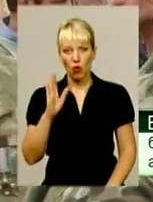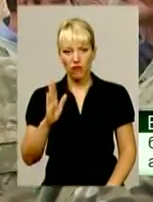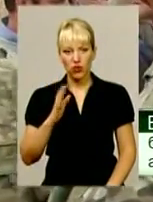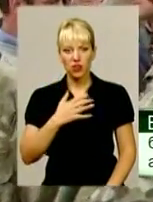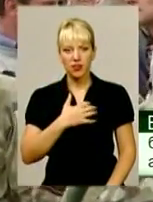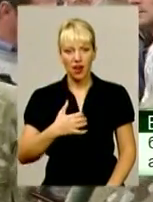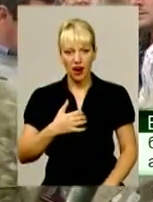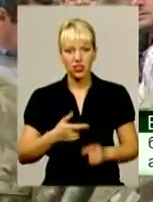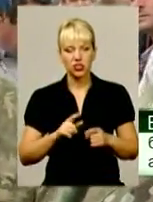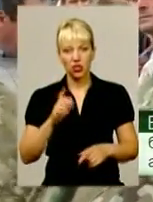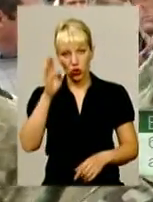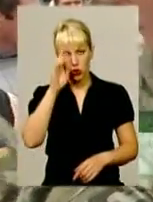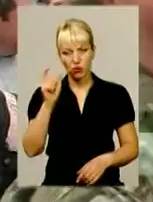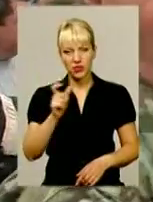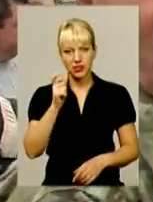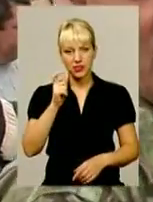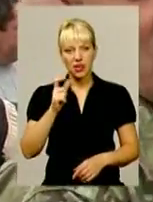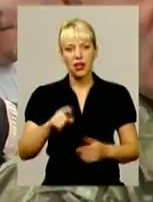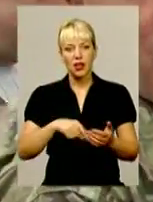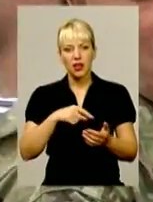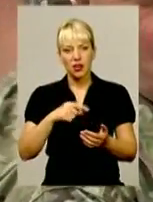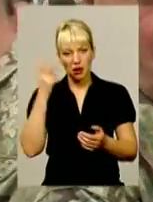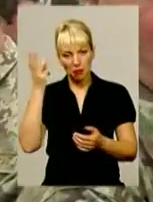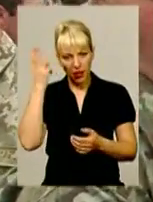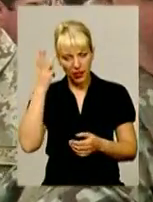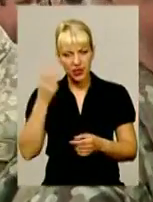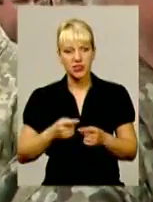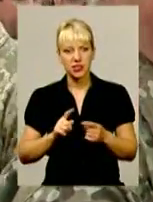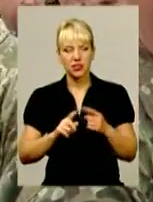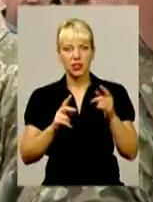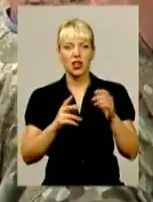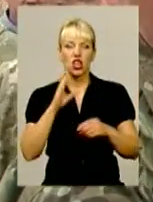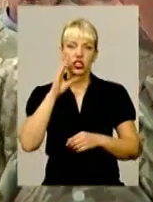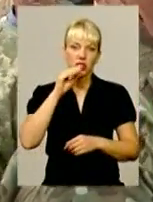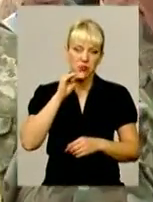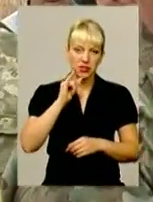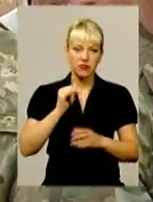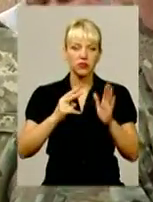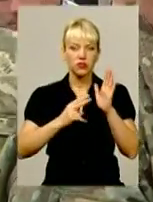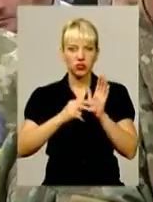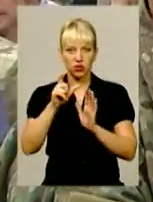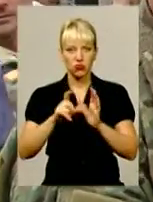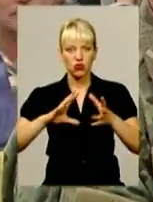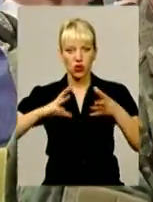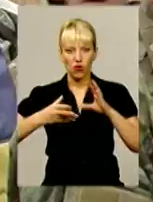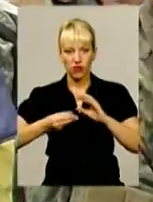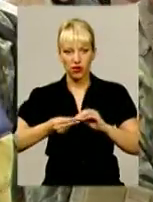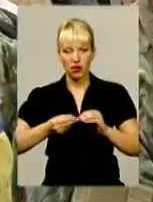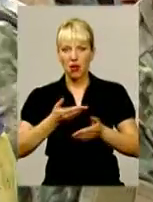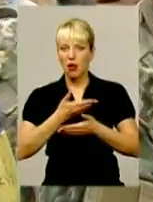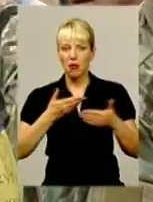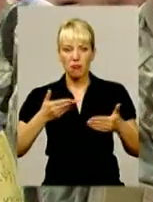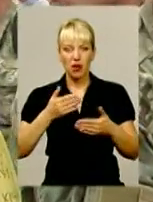хлопці з Смільницька, з Шепітовки. Семеро чоловік. Ми по-любому